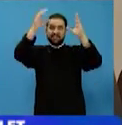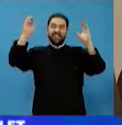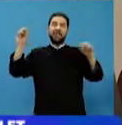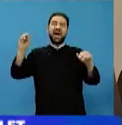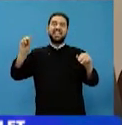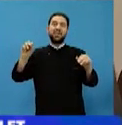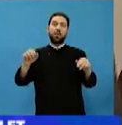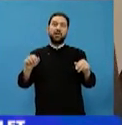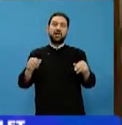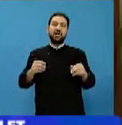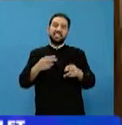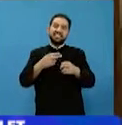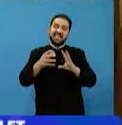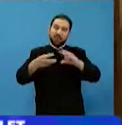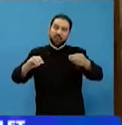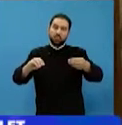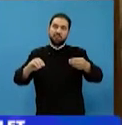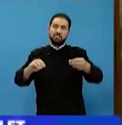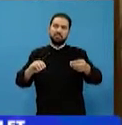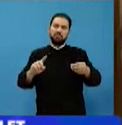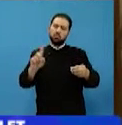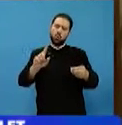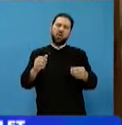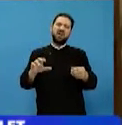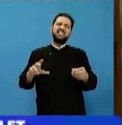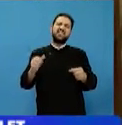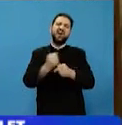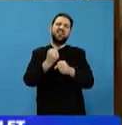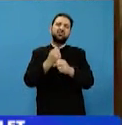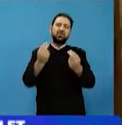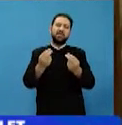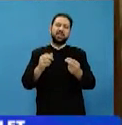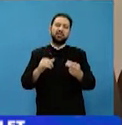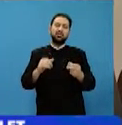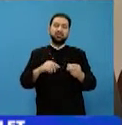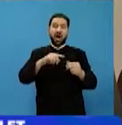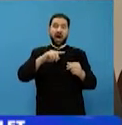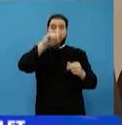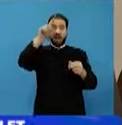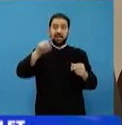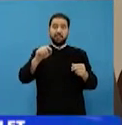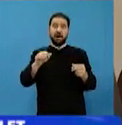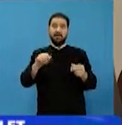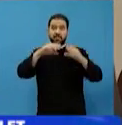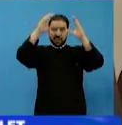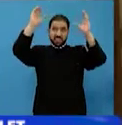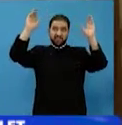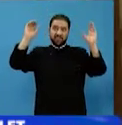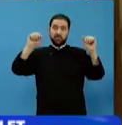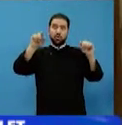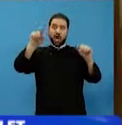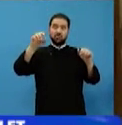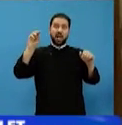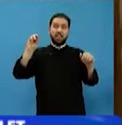și l-a întrebat sfântul Cuvios Paisie pe acela cine este și i-a spus numele său și când s-a trezit din